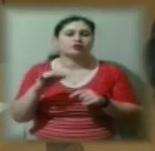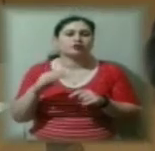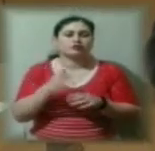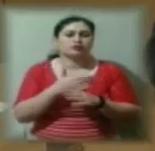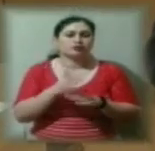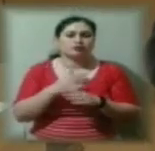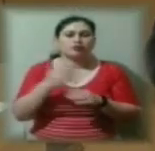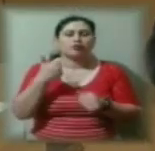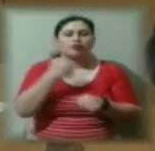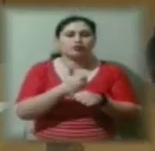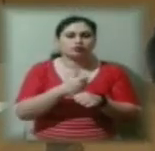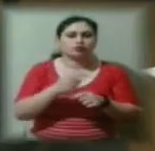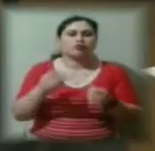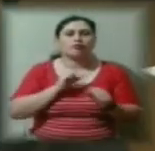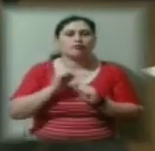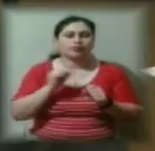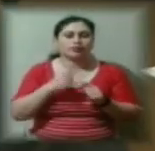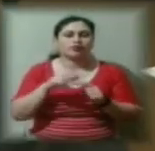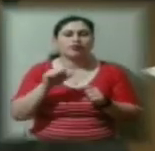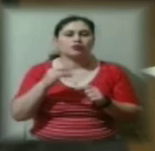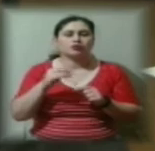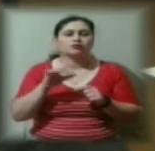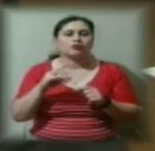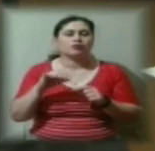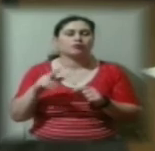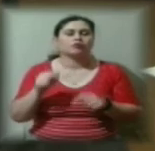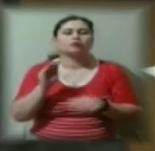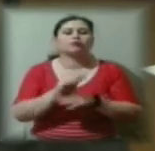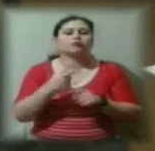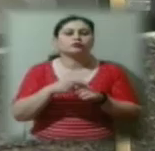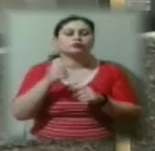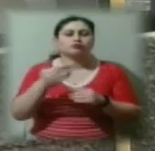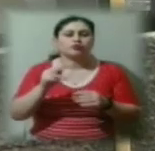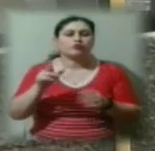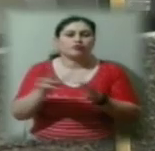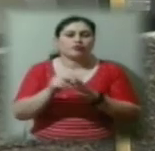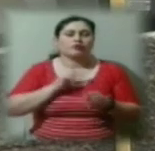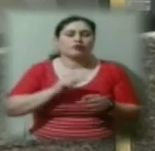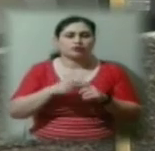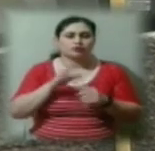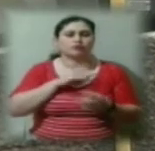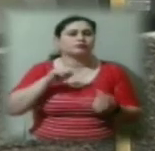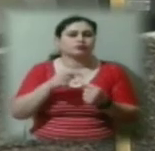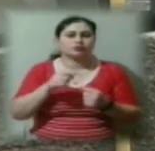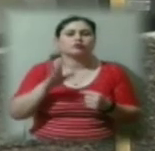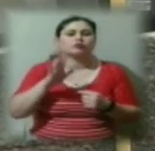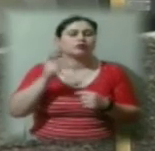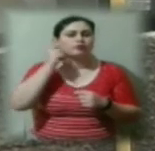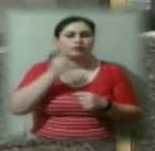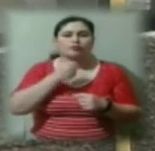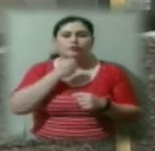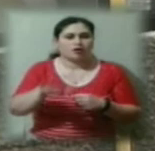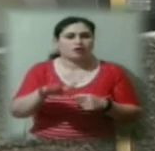відділення поліції Андрій Сколібог додає, що його співробітники часто стикаються з малолітніми харсонцями, які не розрахували кількість